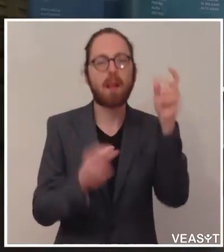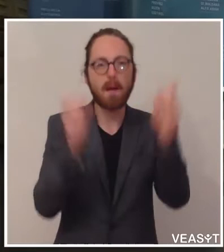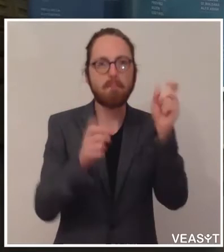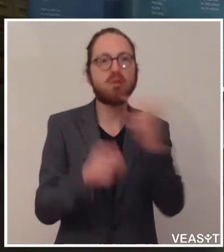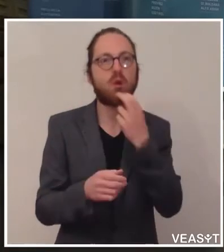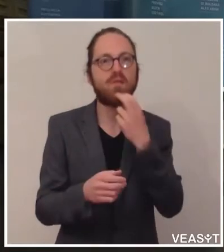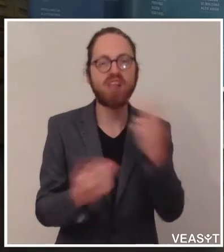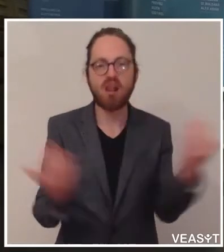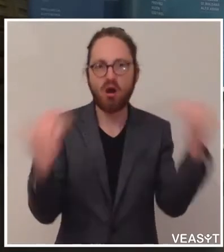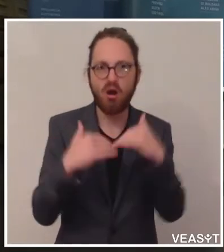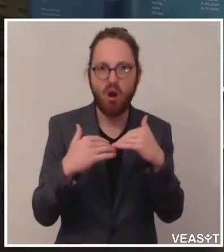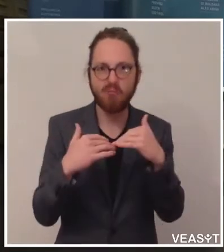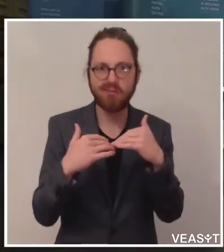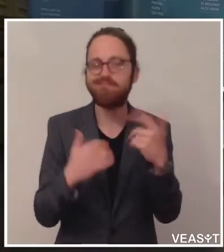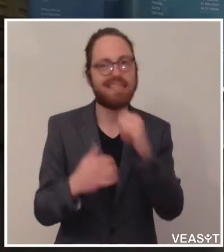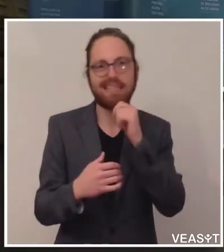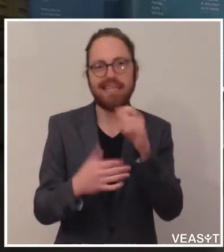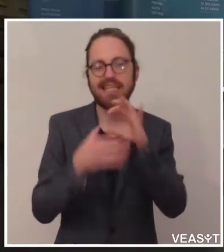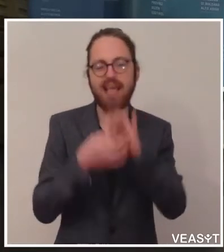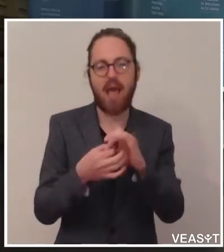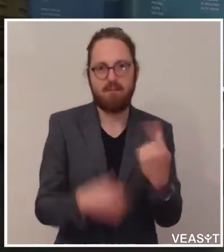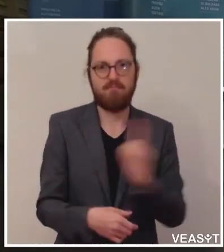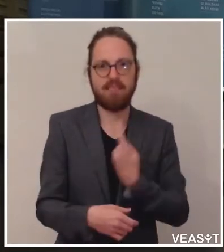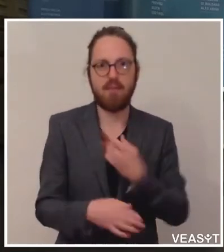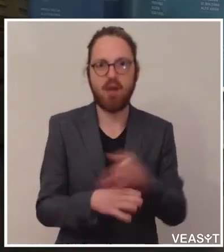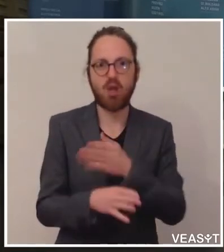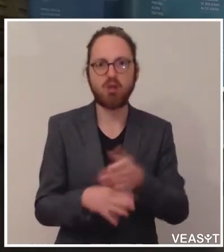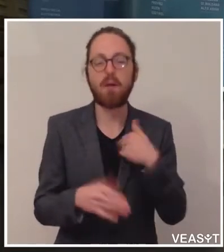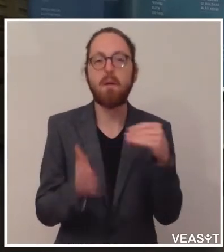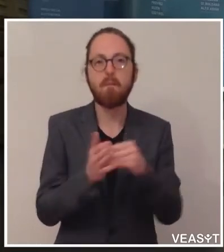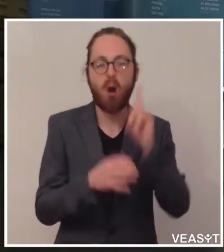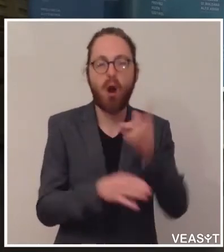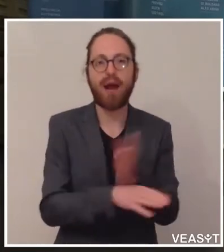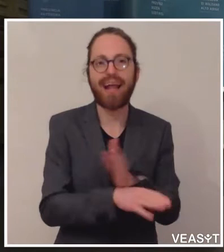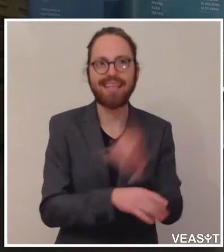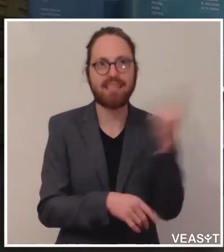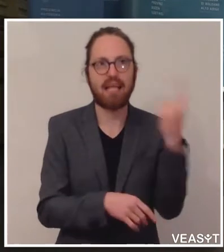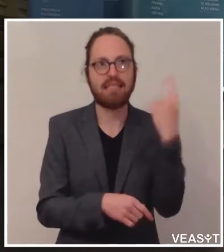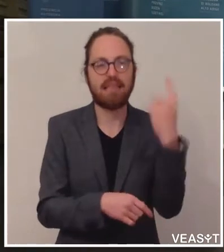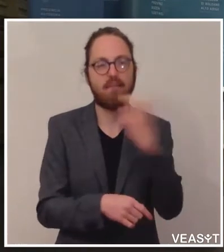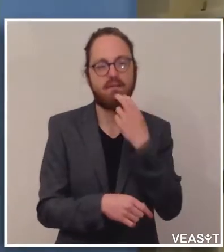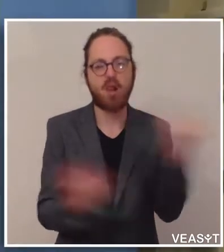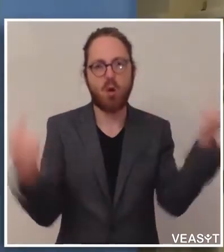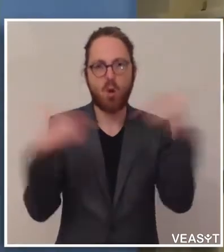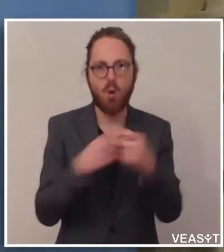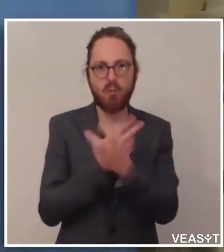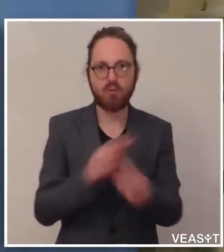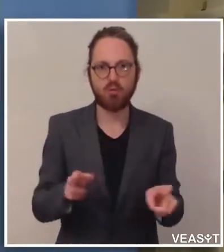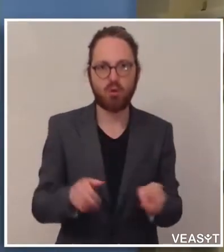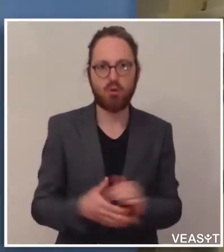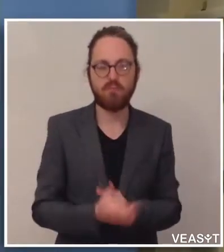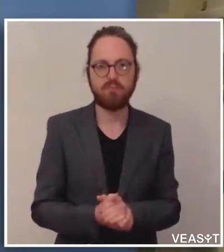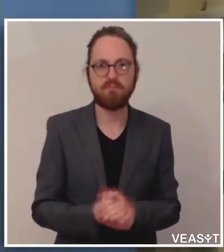wie gesagt, nicht allein von unseren Entscheidungen ab. Wir brauchen dann ja auch Gäste, die überhaupt nach Südtirol kommen. Wir haben noch drei Minuten.